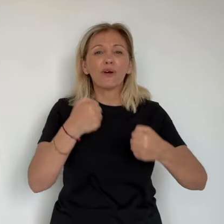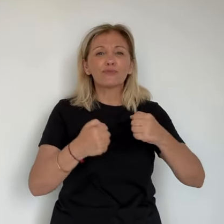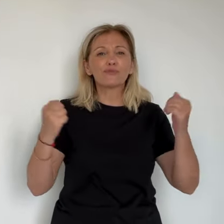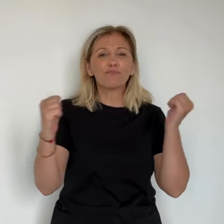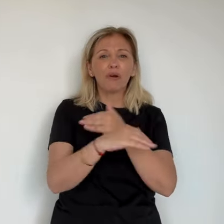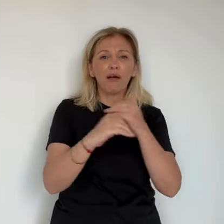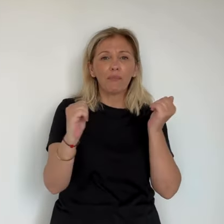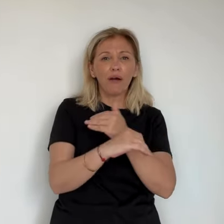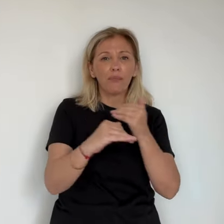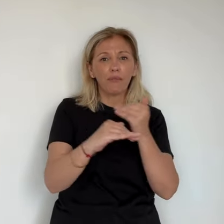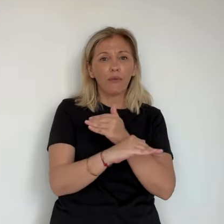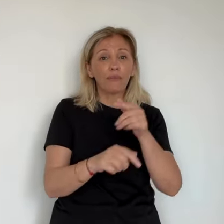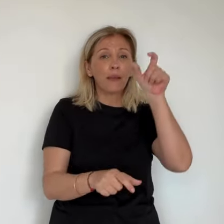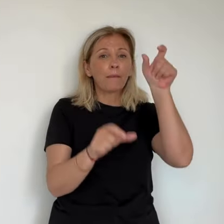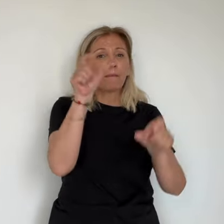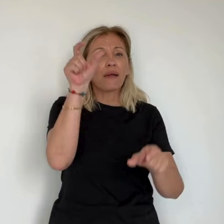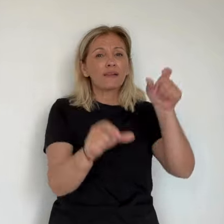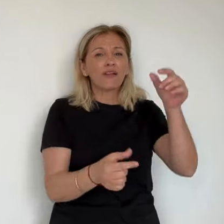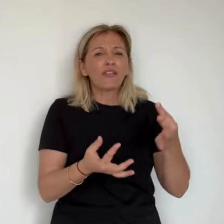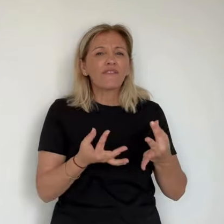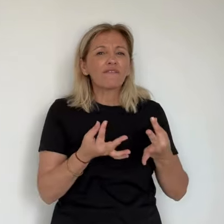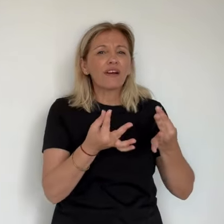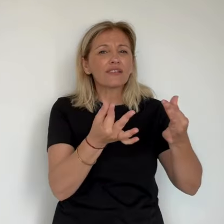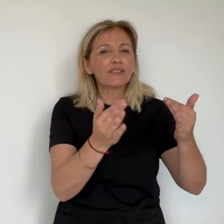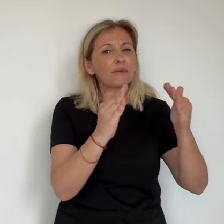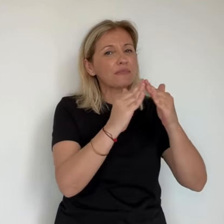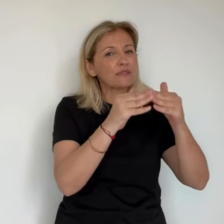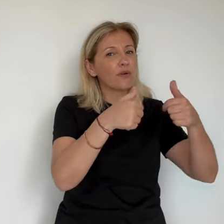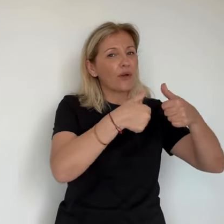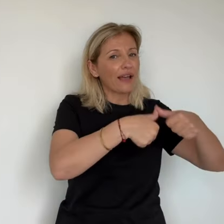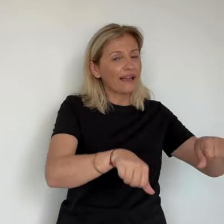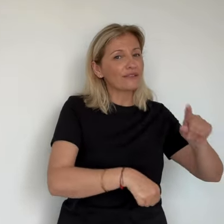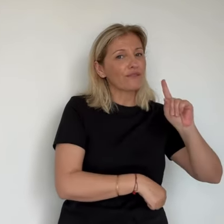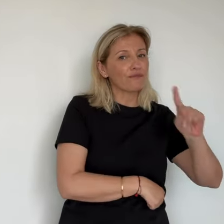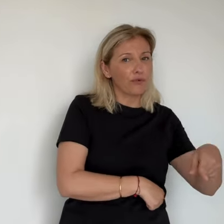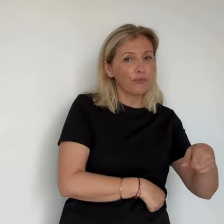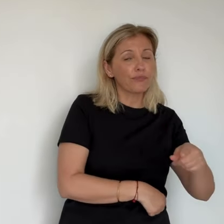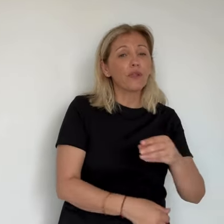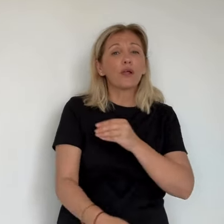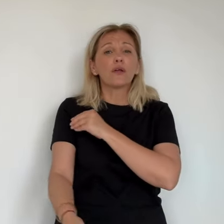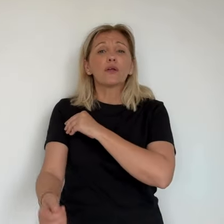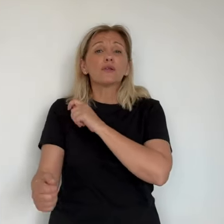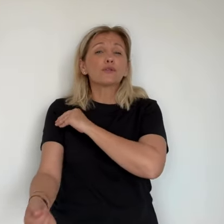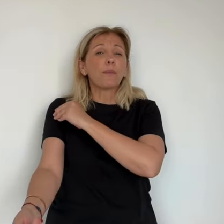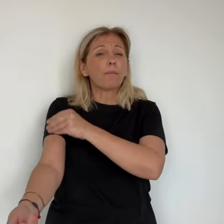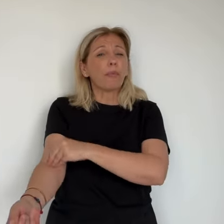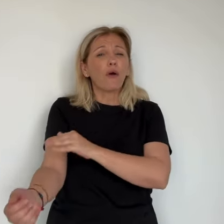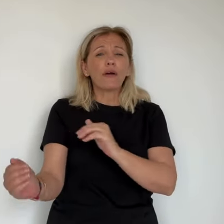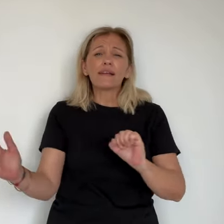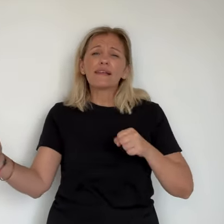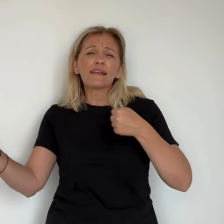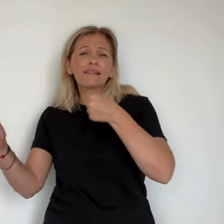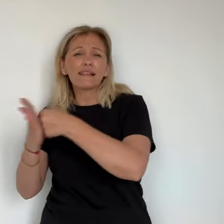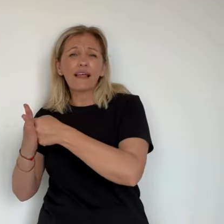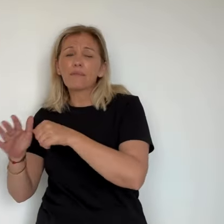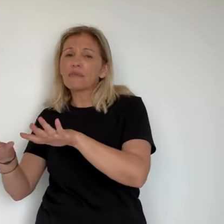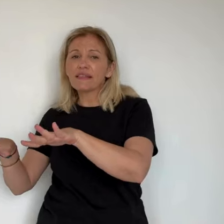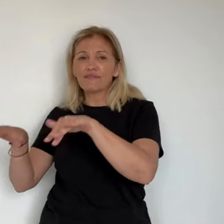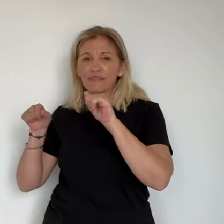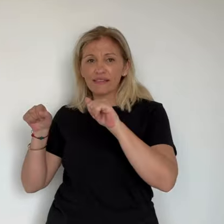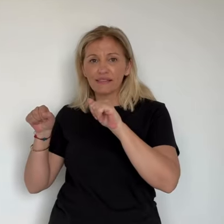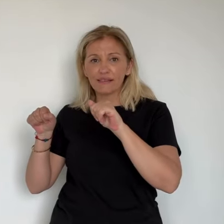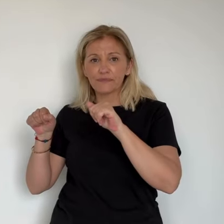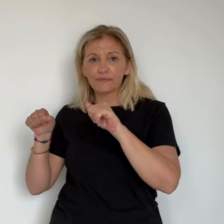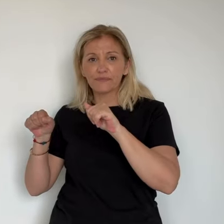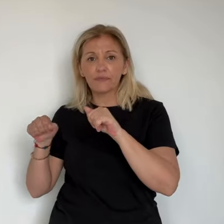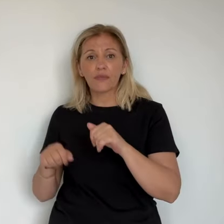avons déjà mesuré, nous avons déjà alerté à plusieurs reprises. C'est des bateaux de croisière, c'est de la circulation automobile, bien entendu. Il est recommandé au public fragile de